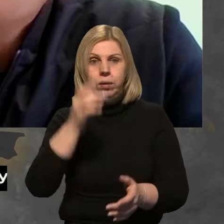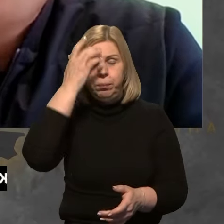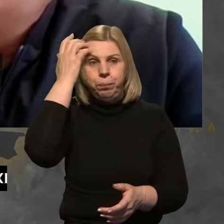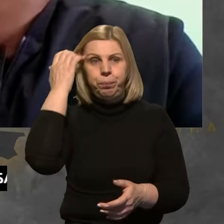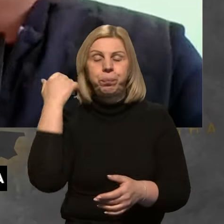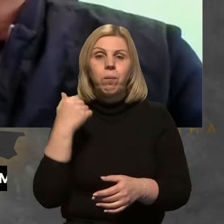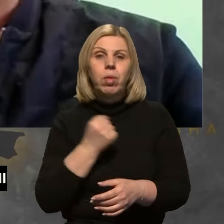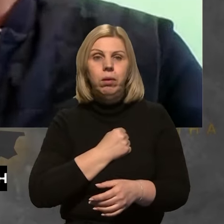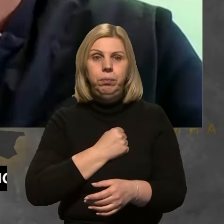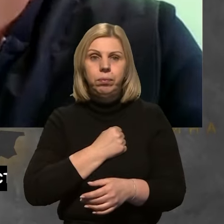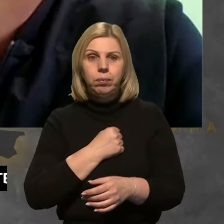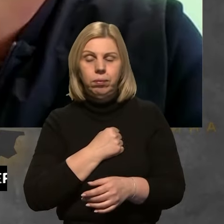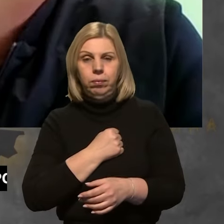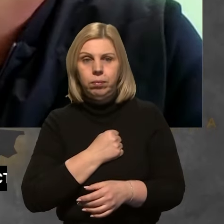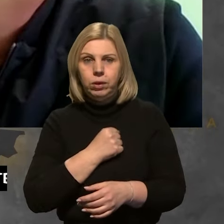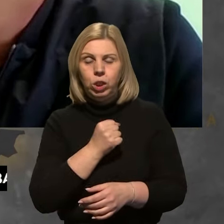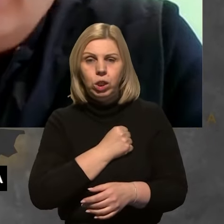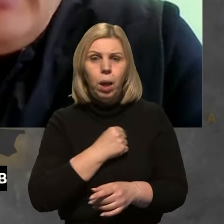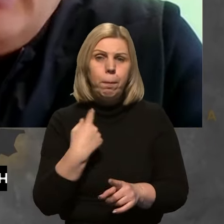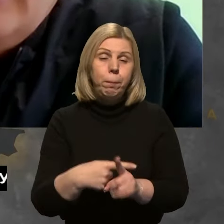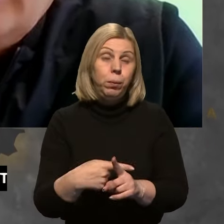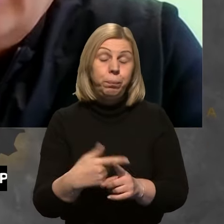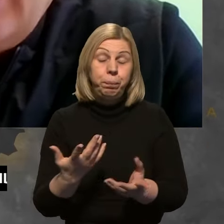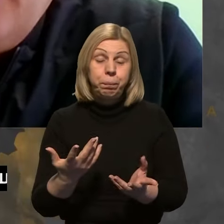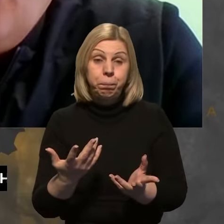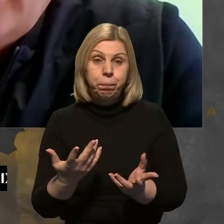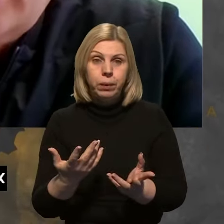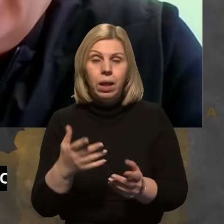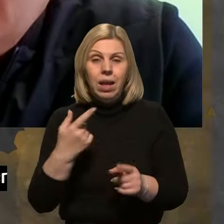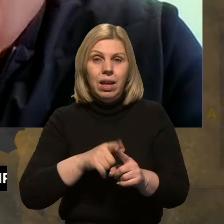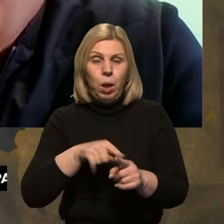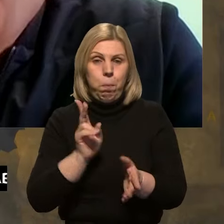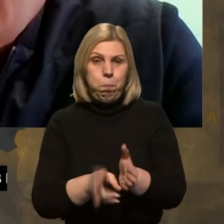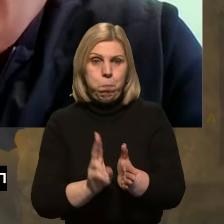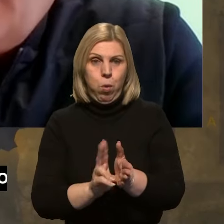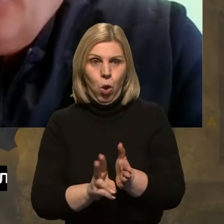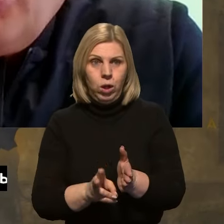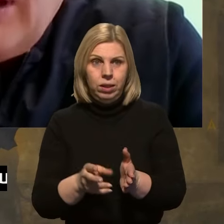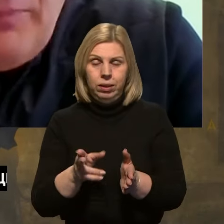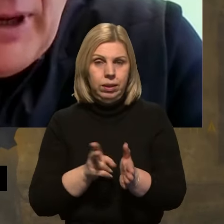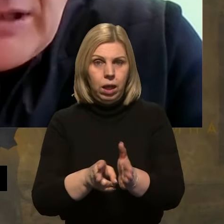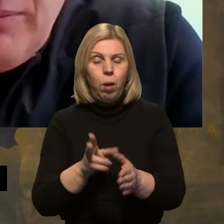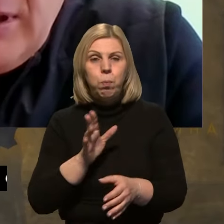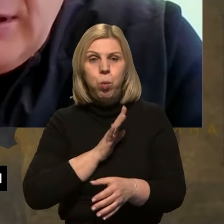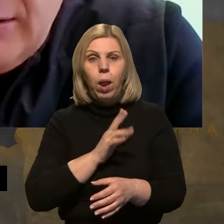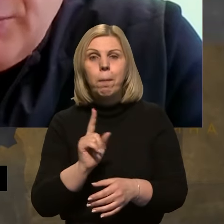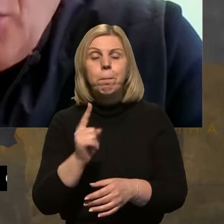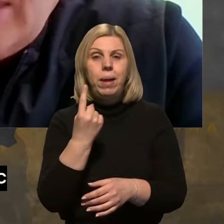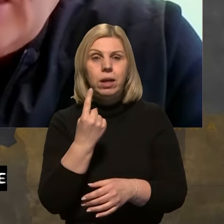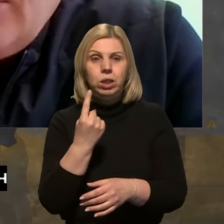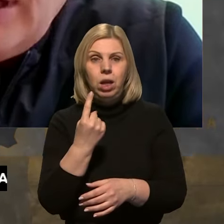На жаль, чи плюс це буде, даний поїзд не їздив, була перша